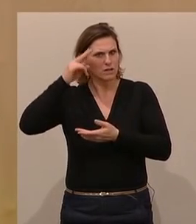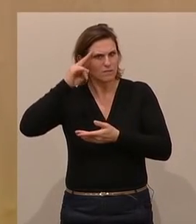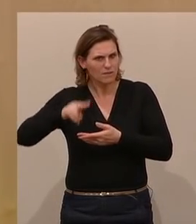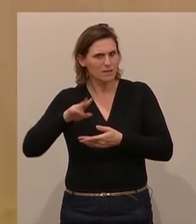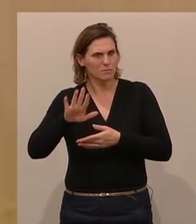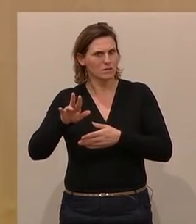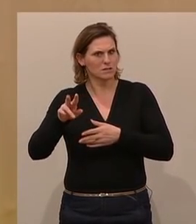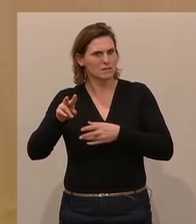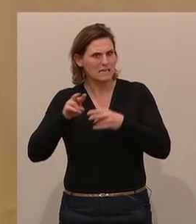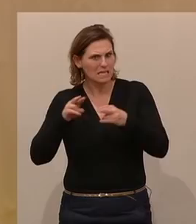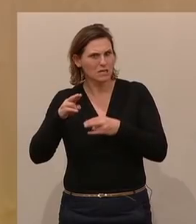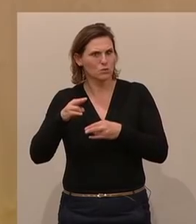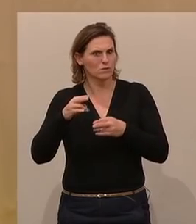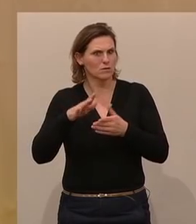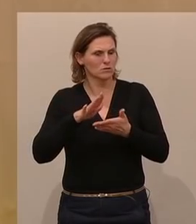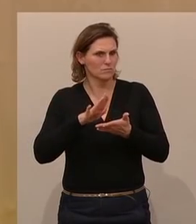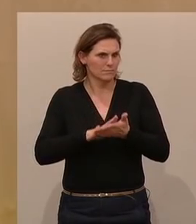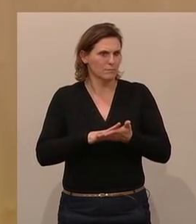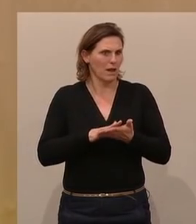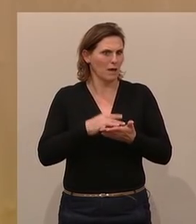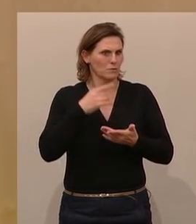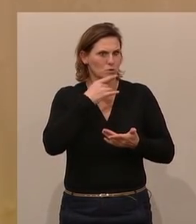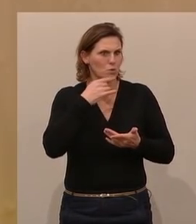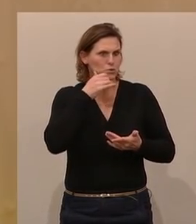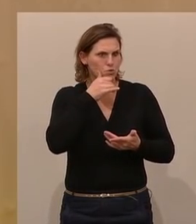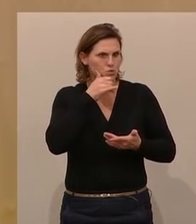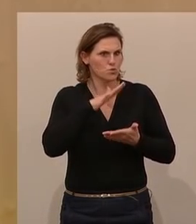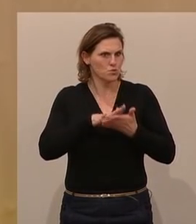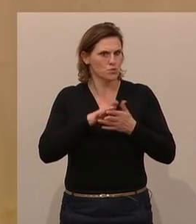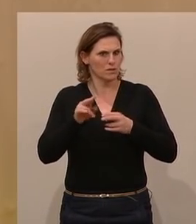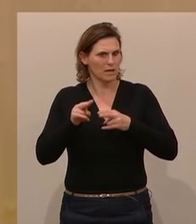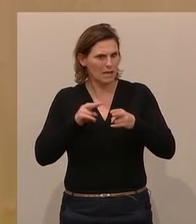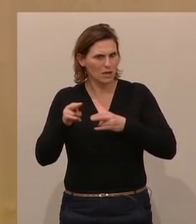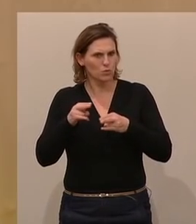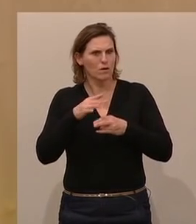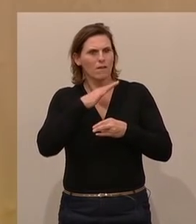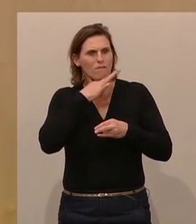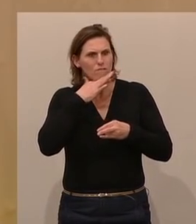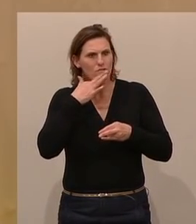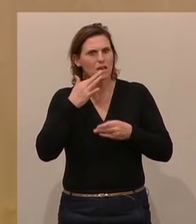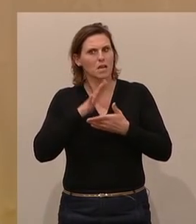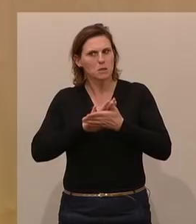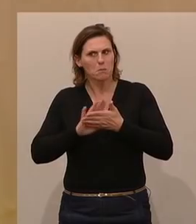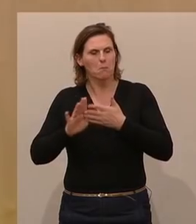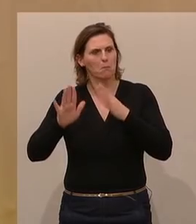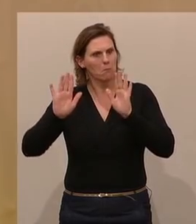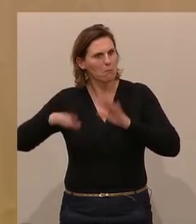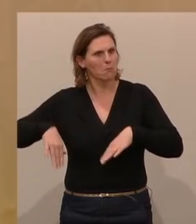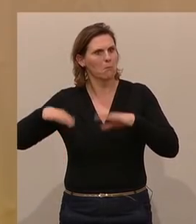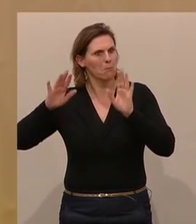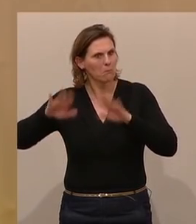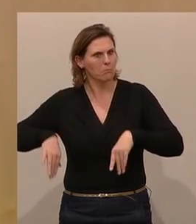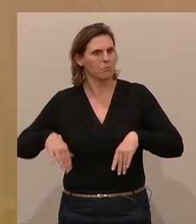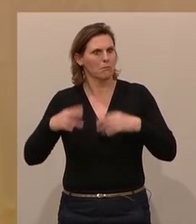Stadtregierung, die immer noch rot-grün regiert ist. Und hier wird leider vieles zugelassen und wurde seit Jahren